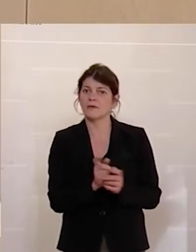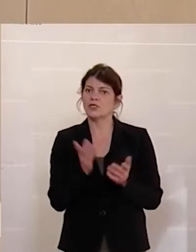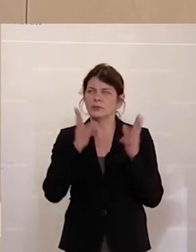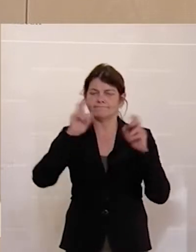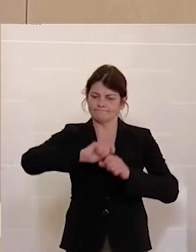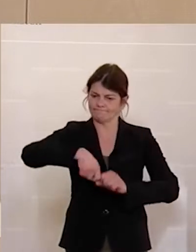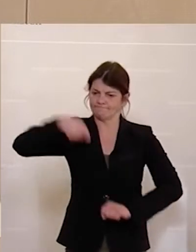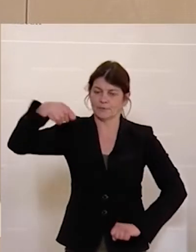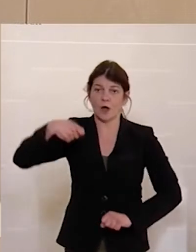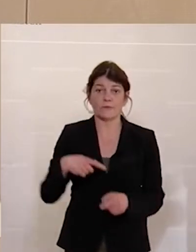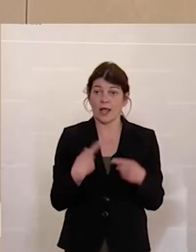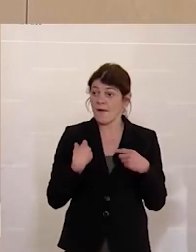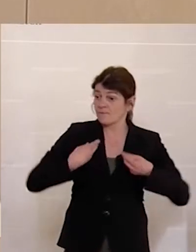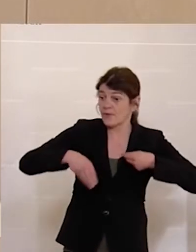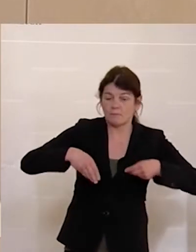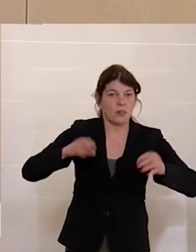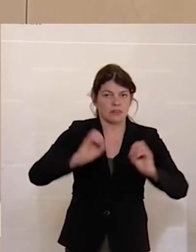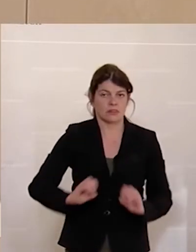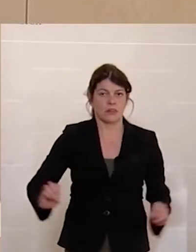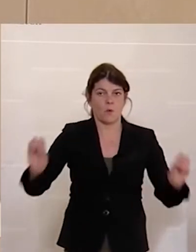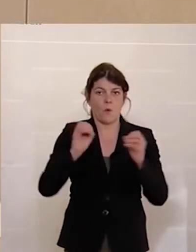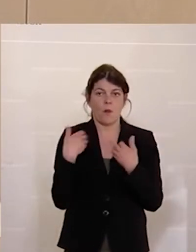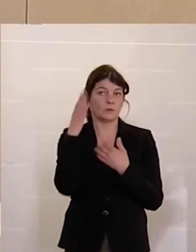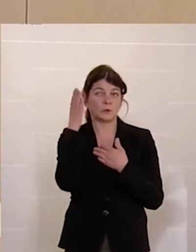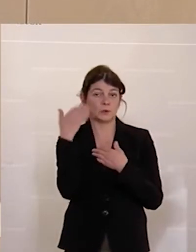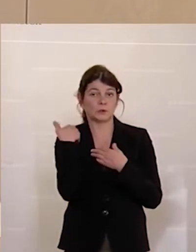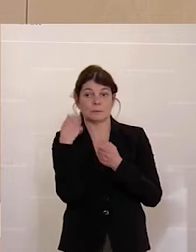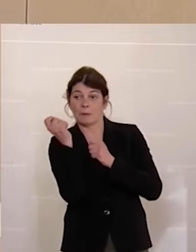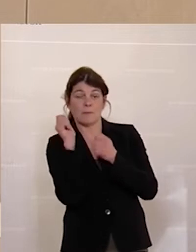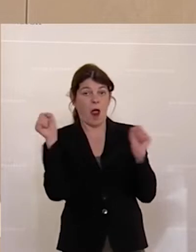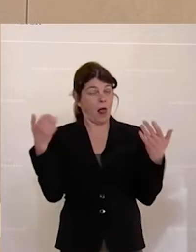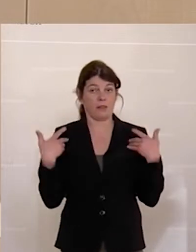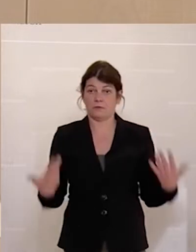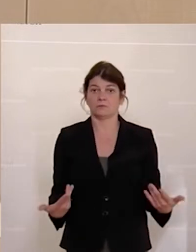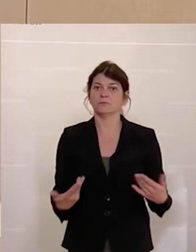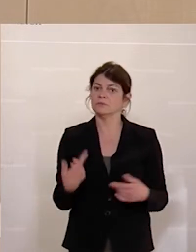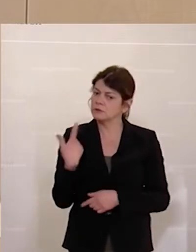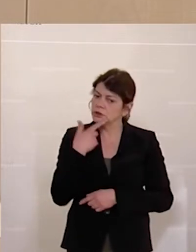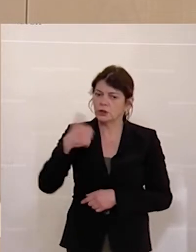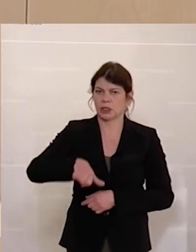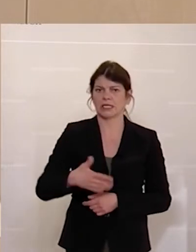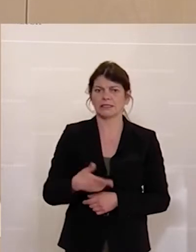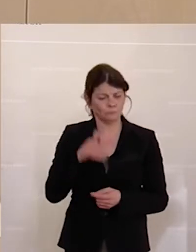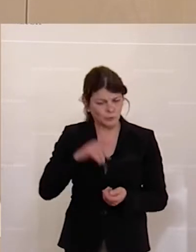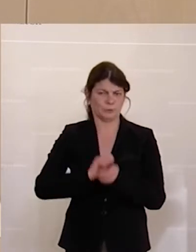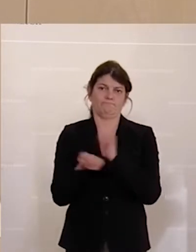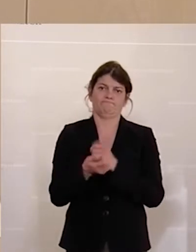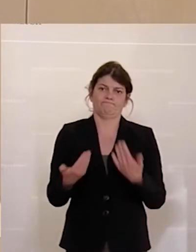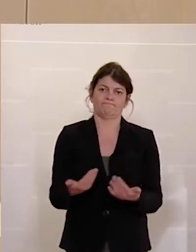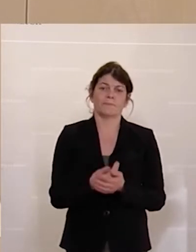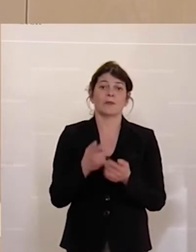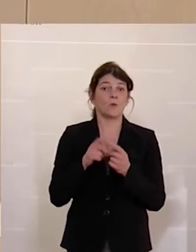was vollkommen die Bewegungsfreiheit in der Zukunft einschränkt. Und das ist wirklich schlecht und das gehört angegangen. Und